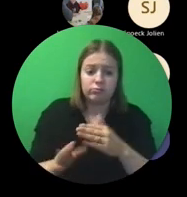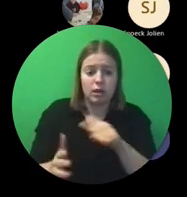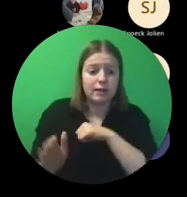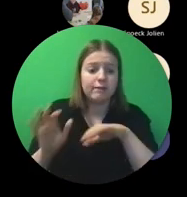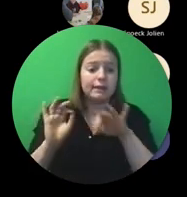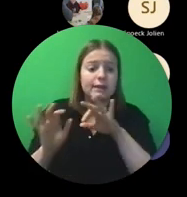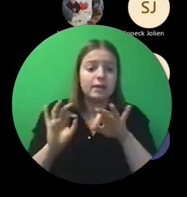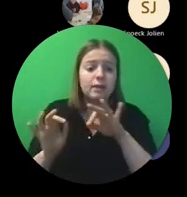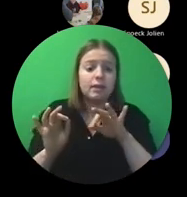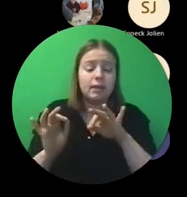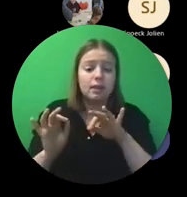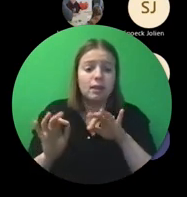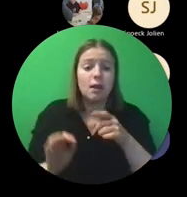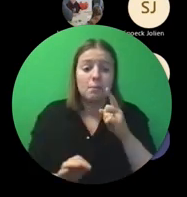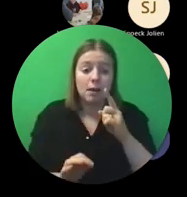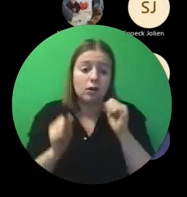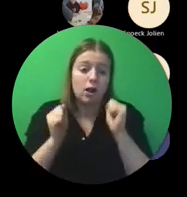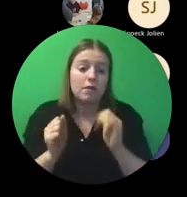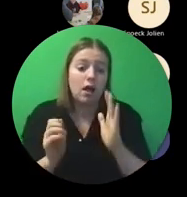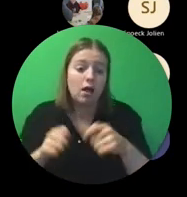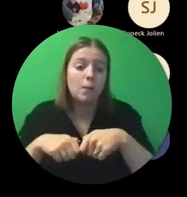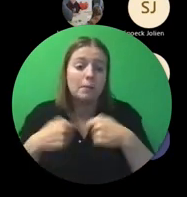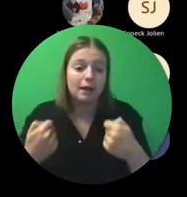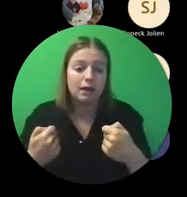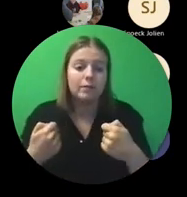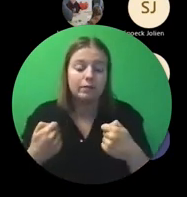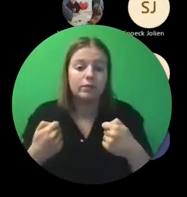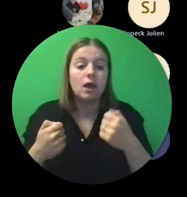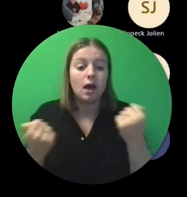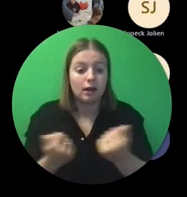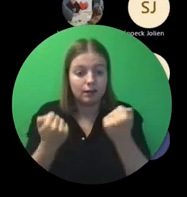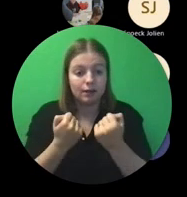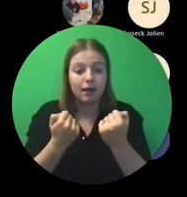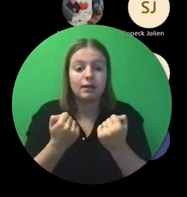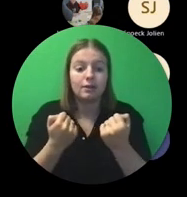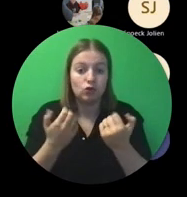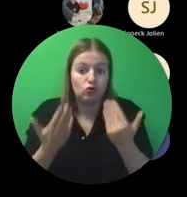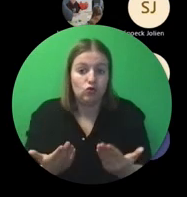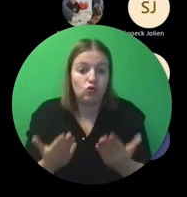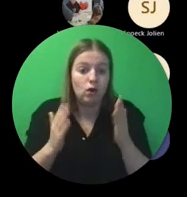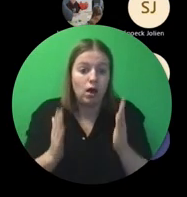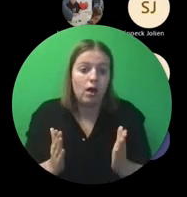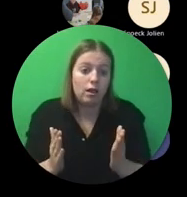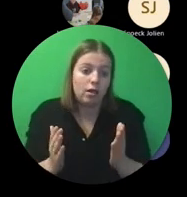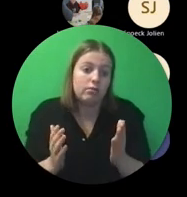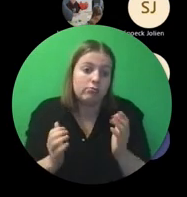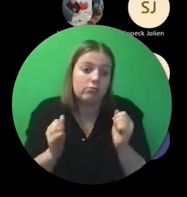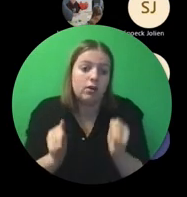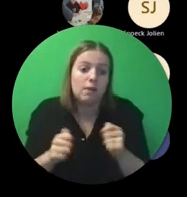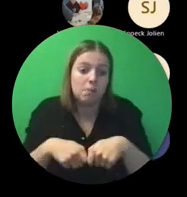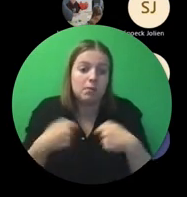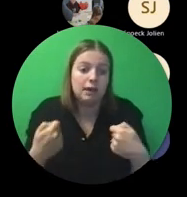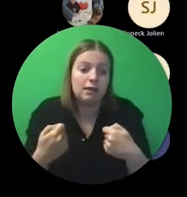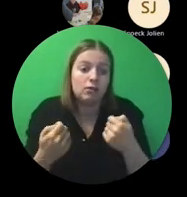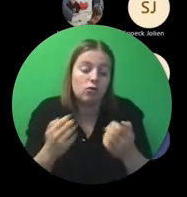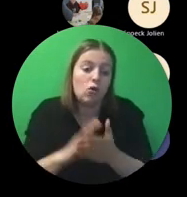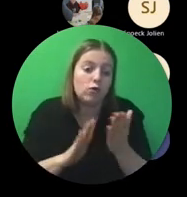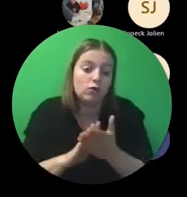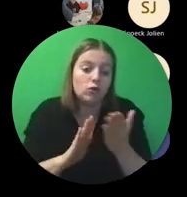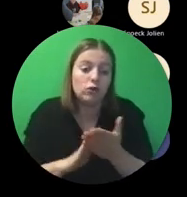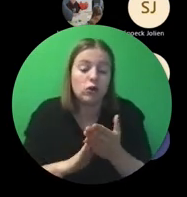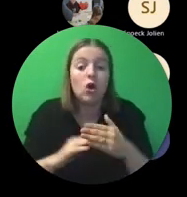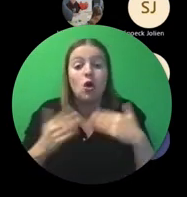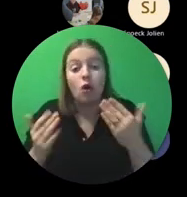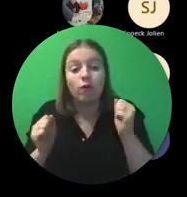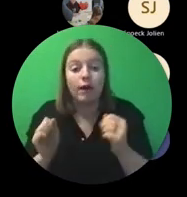Maar je weet dat het dus kan. Activiteiten kunnen nu al eigenlijk gewoon plaatsvinden. Maar je hebt ook de